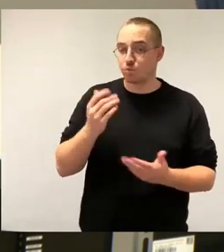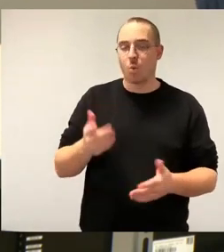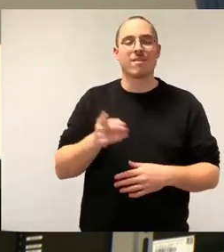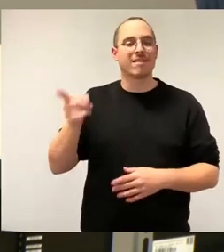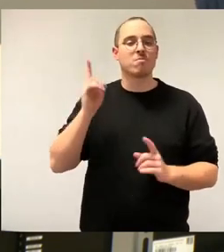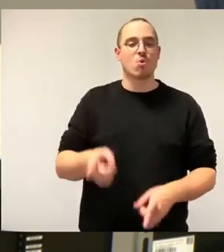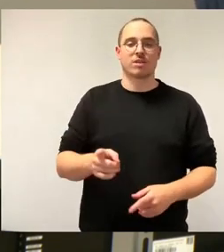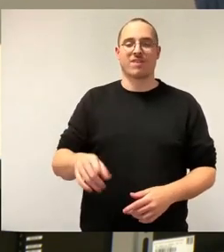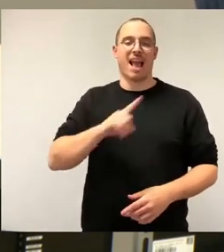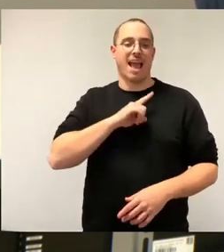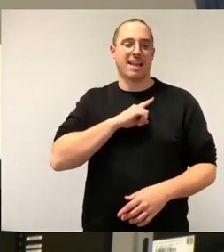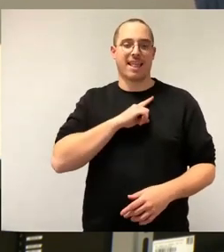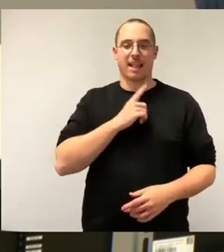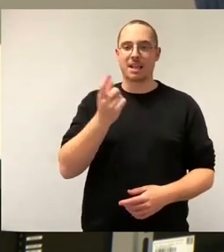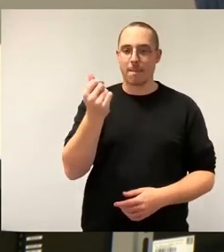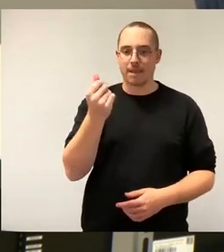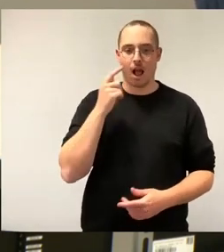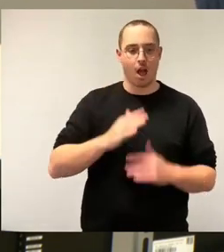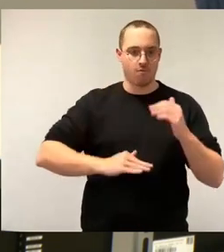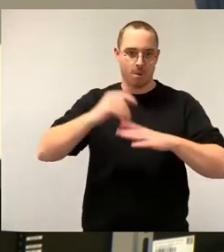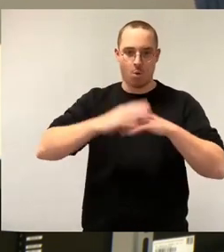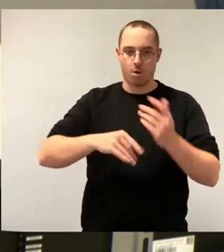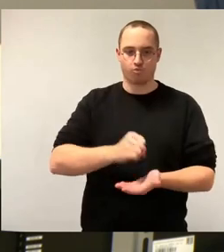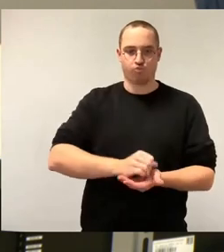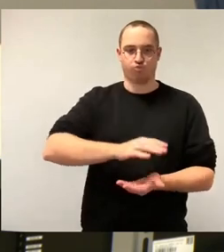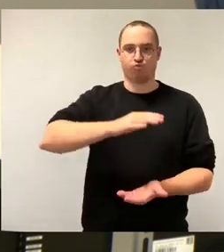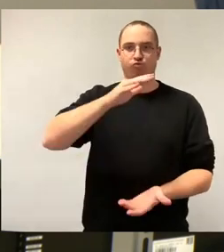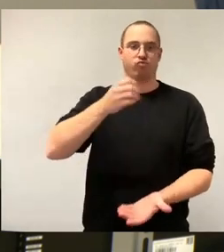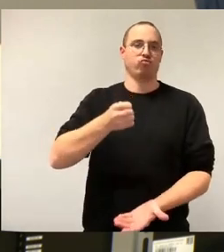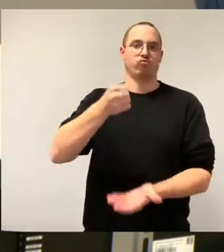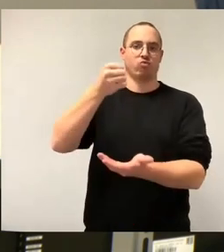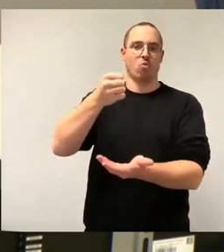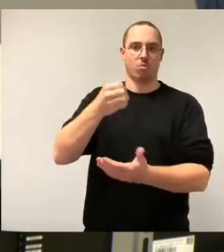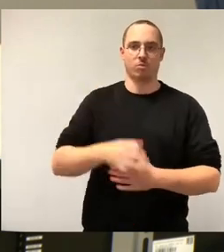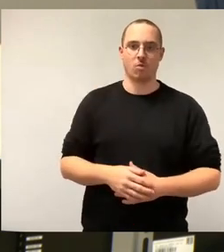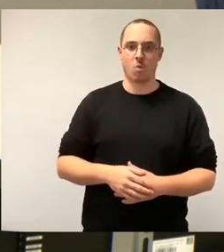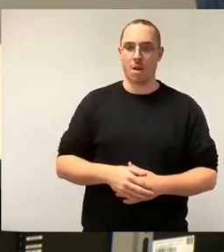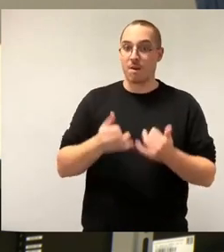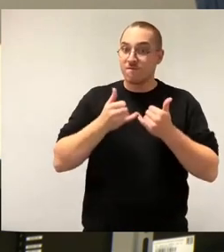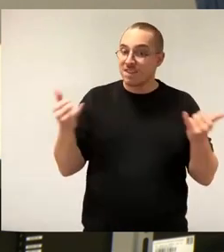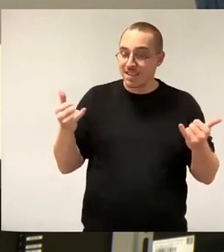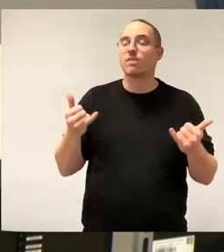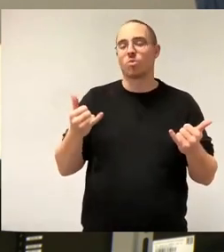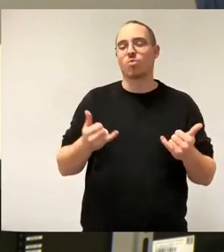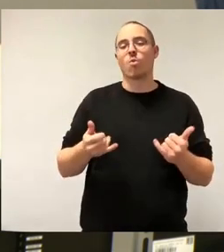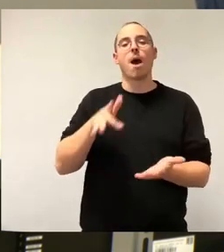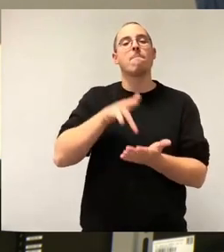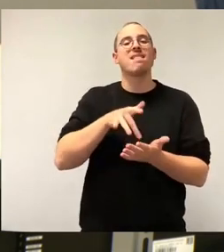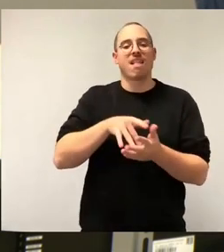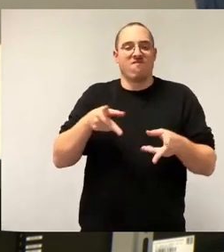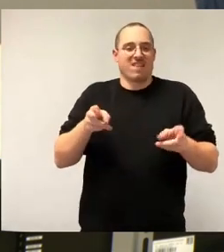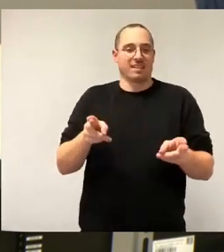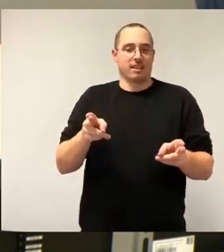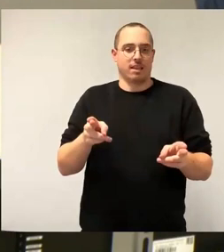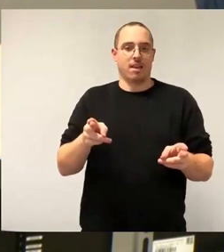in dem wir Eigenkapital aufbauen, muss ja in der mittelfristigen Planung beschlossen werden. Das ist der Pfad und alles drüber. Darüber müssten wir mit den